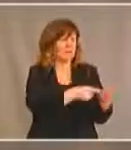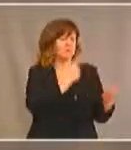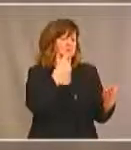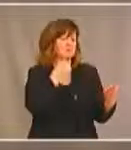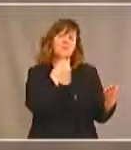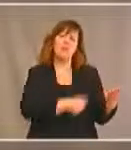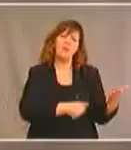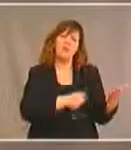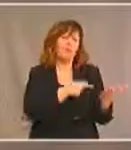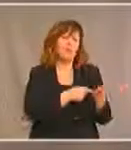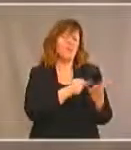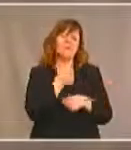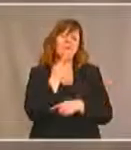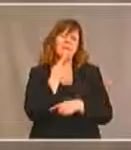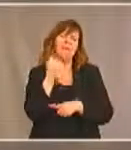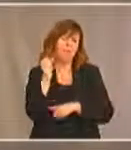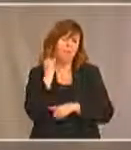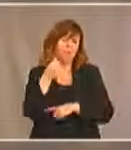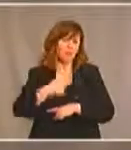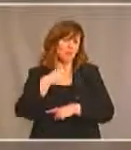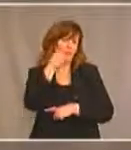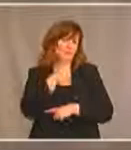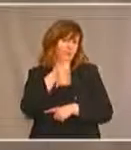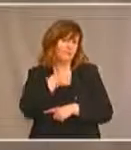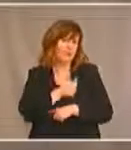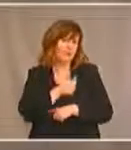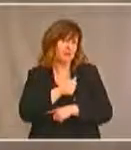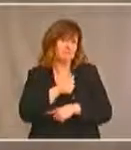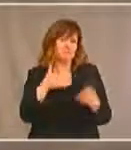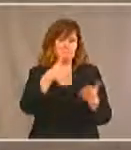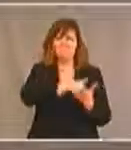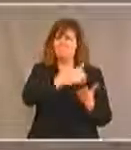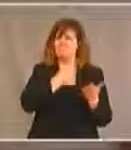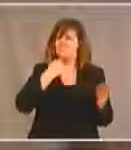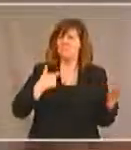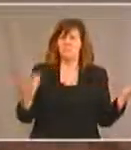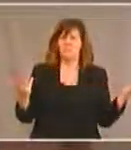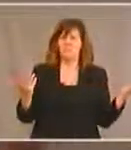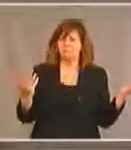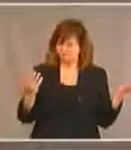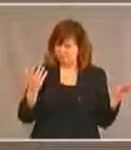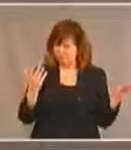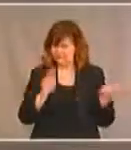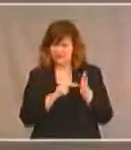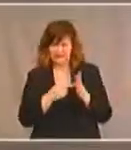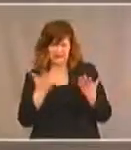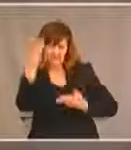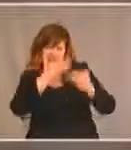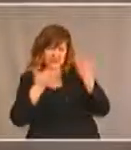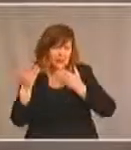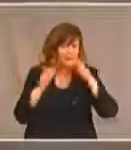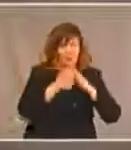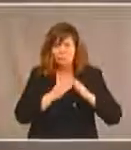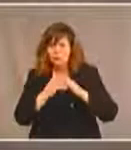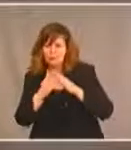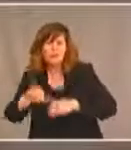suicides surviennent chez les jeunes filles. Est-ce que c'est quelque chose dont on s'occupe davantage dans les communautés?